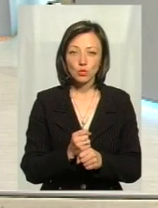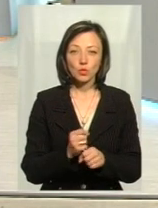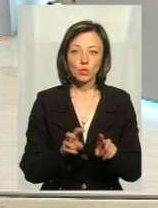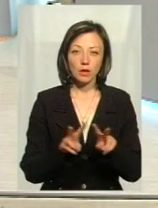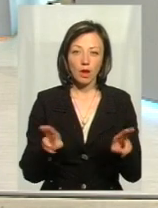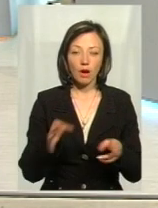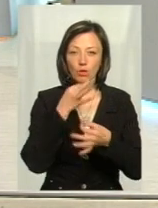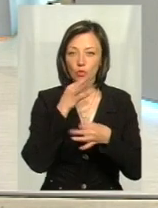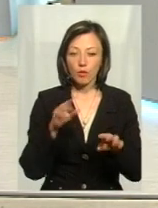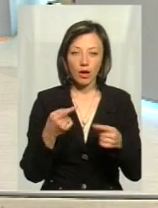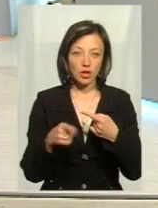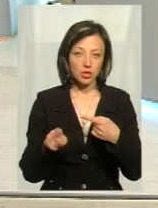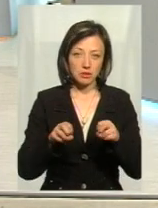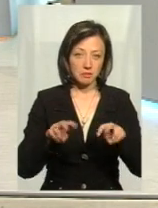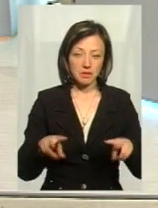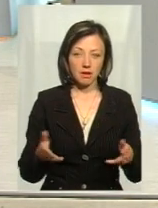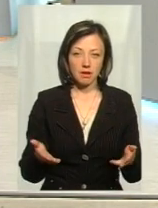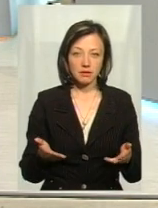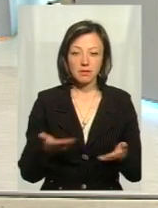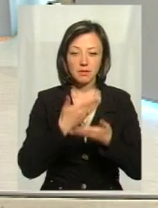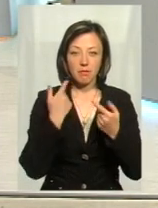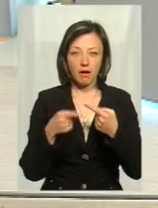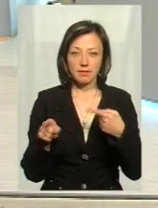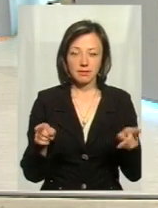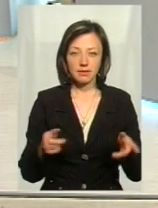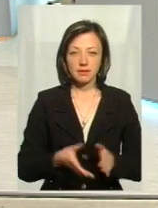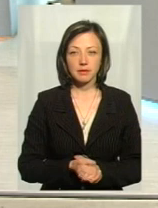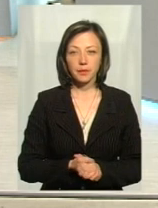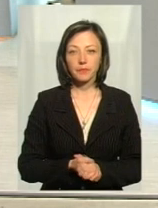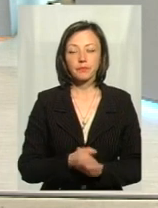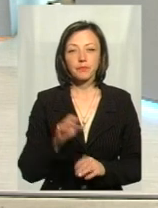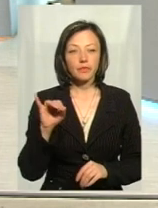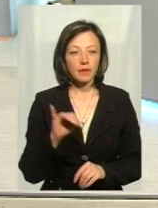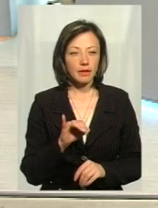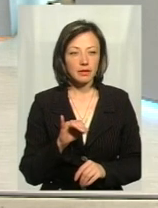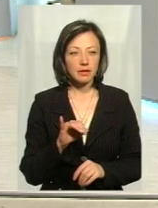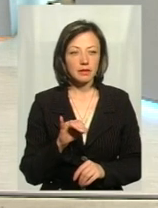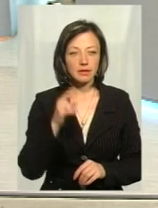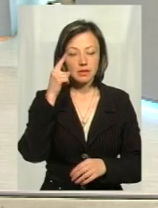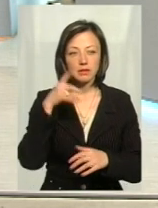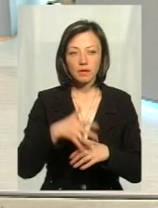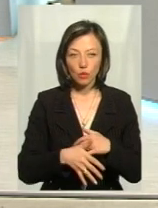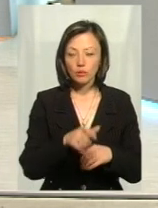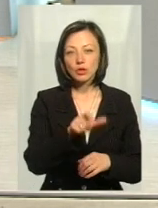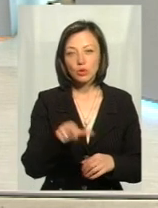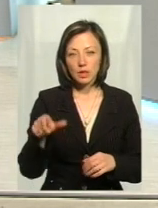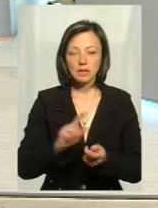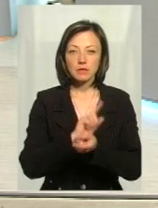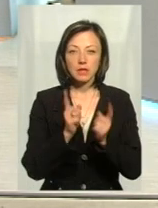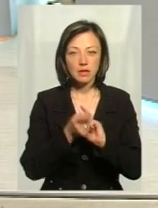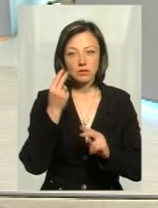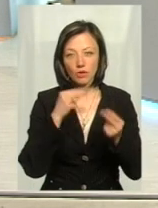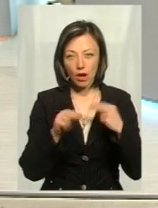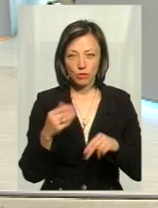люба друга спеціальність. Тобто, ну нема різниці. І свідомість людей змінилась в кращу